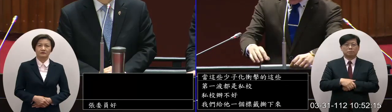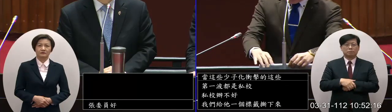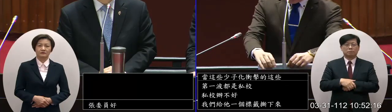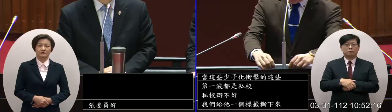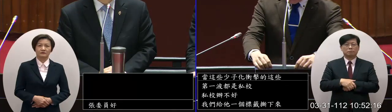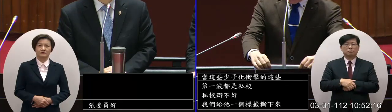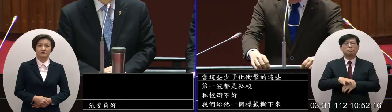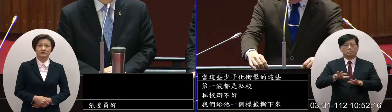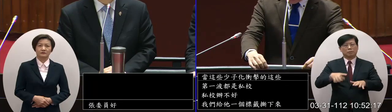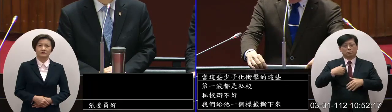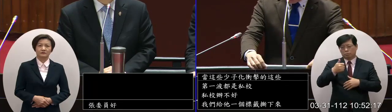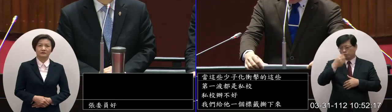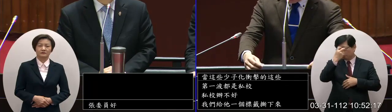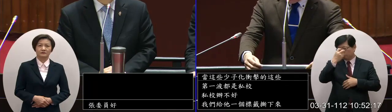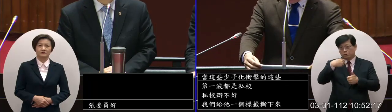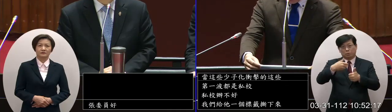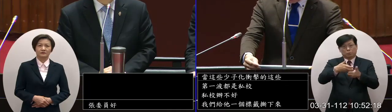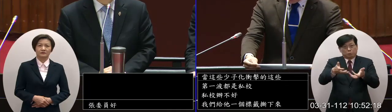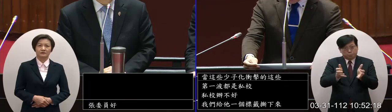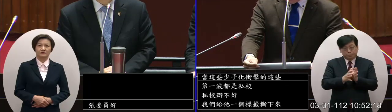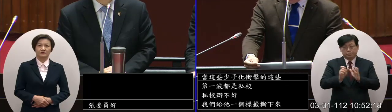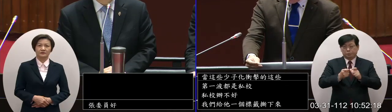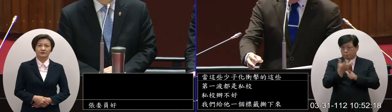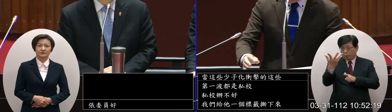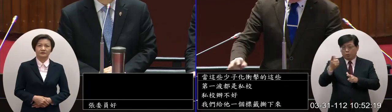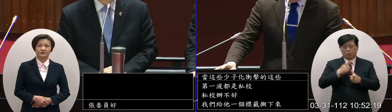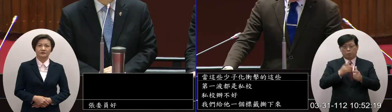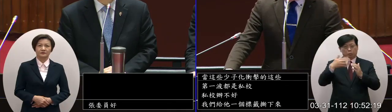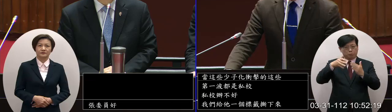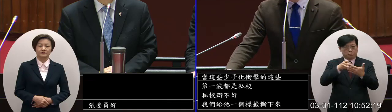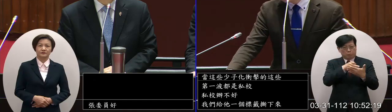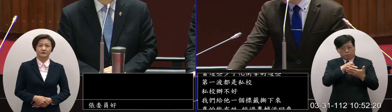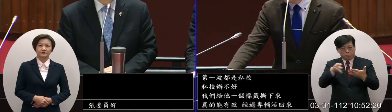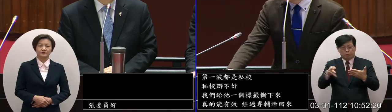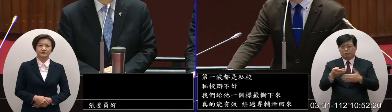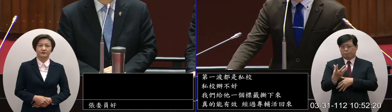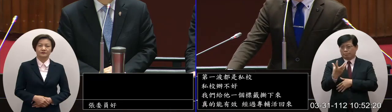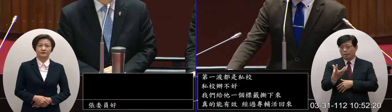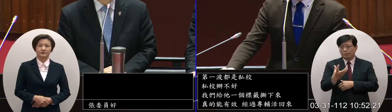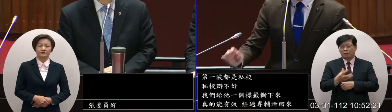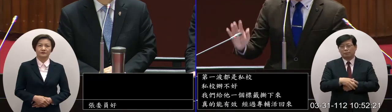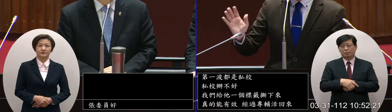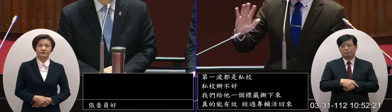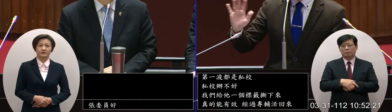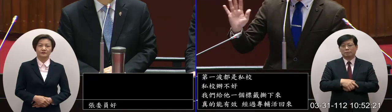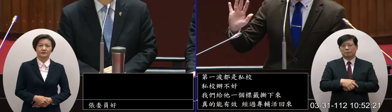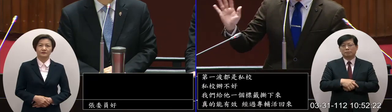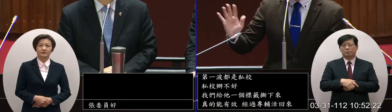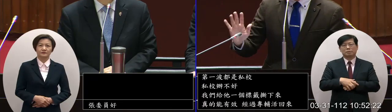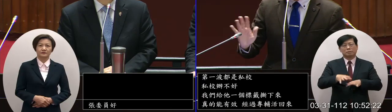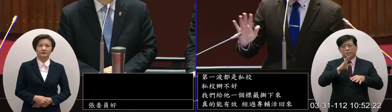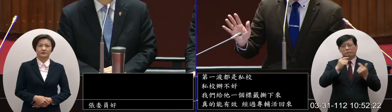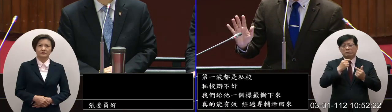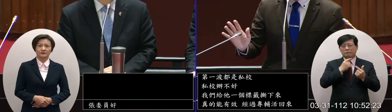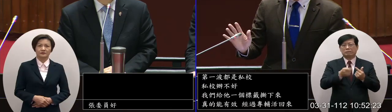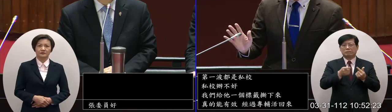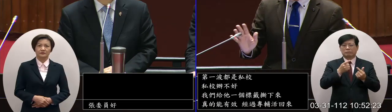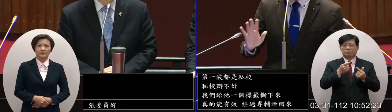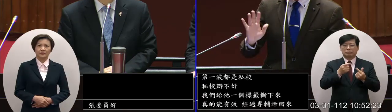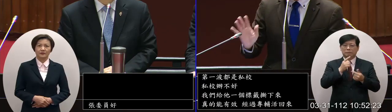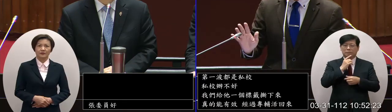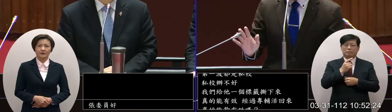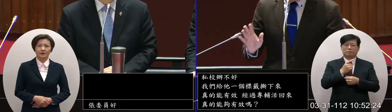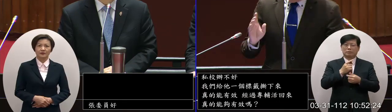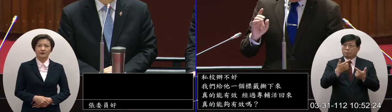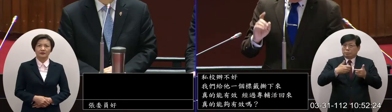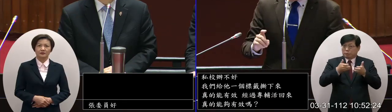當然我們也有去查這個教育部公佈了一些專服學校的一些記錄多數我們先不要就業數這個意思